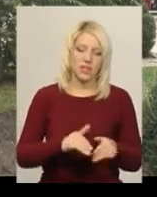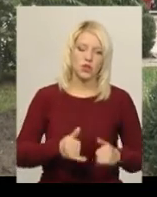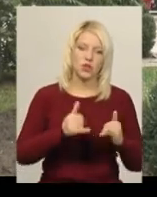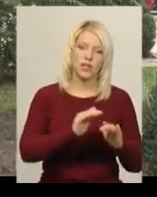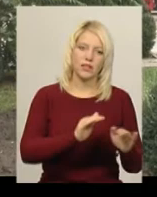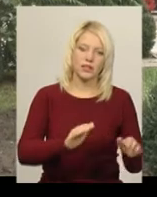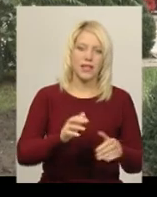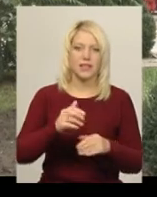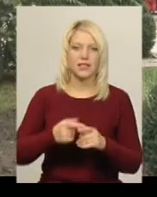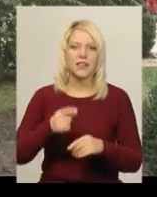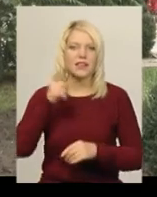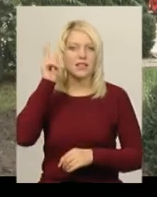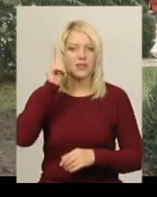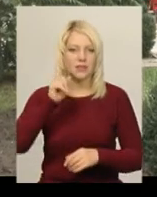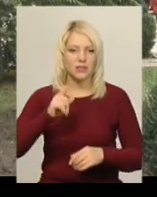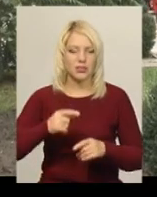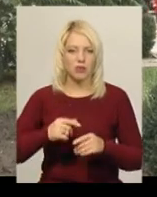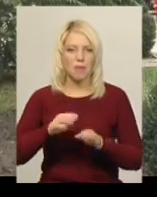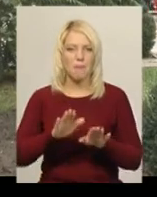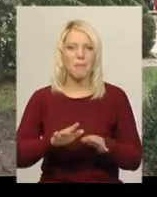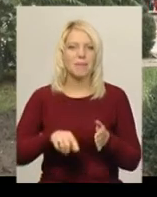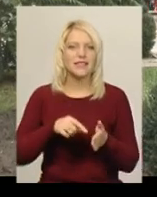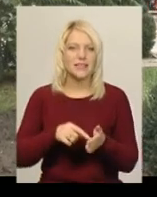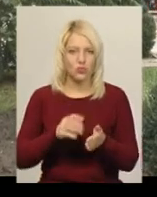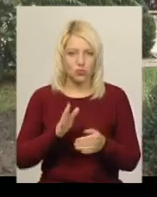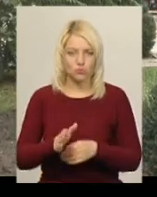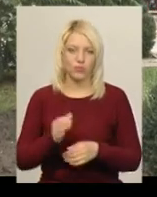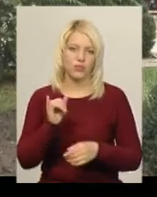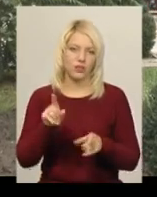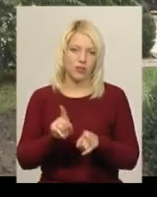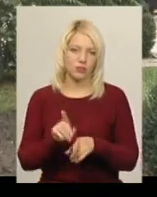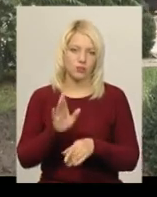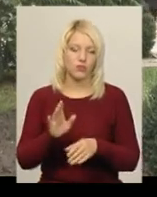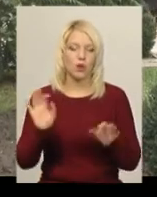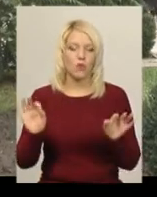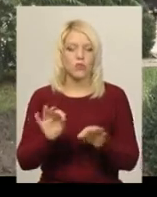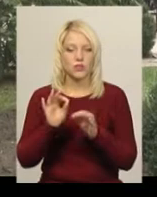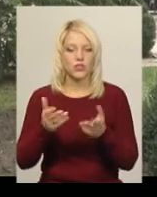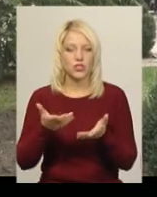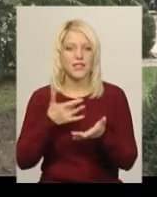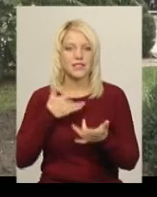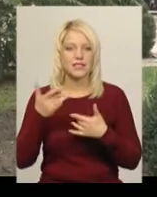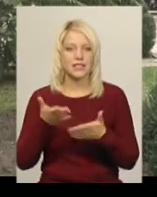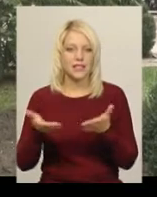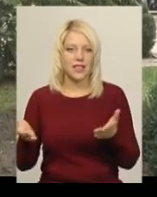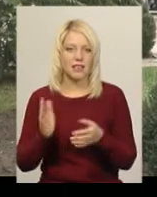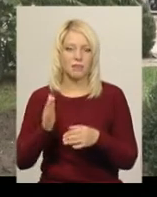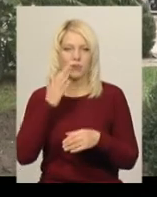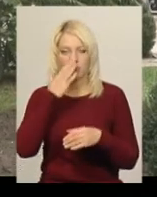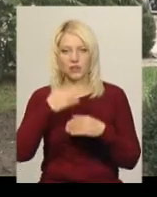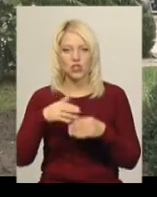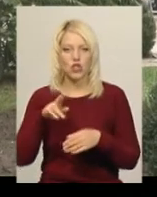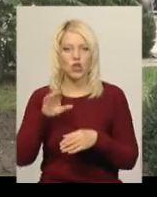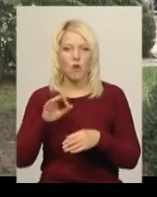містечко буде діяти. Потім ми проводимо музичну сцену, вона вже буде проводити ближче до вечора,